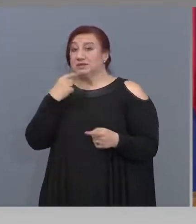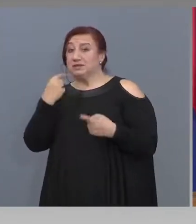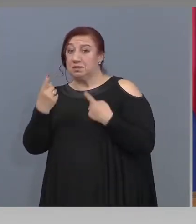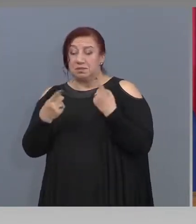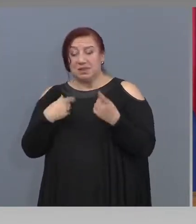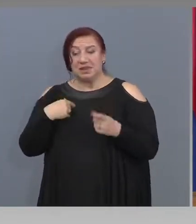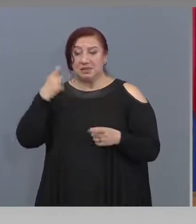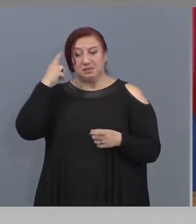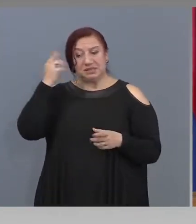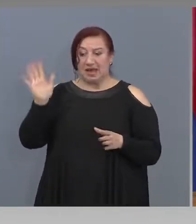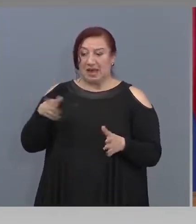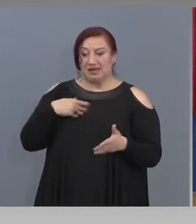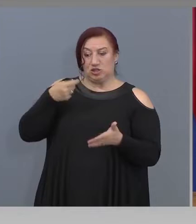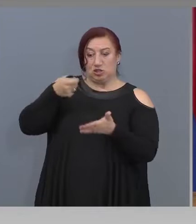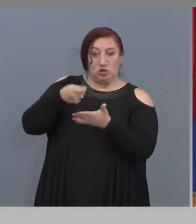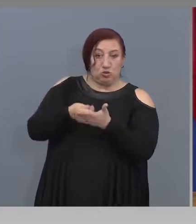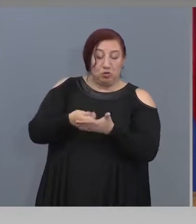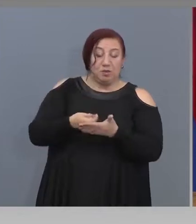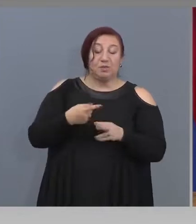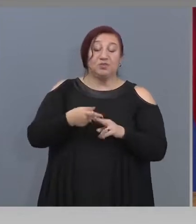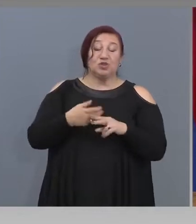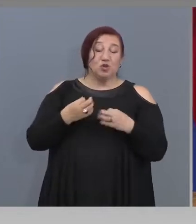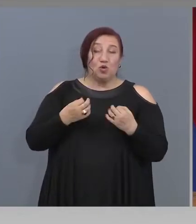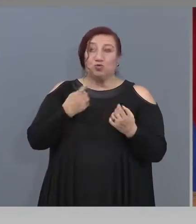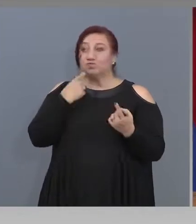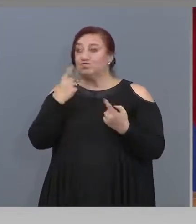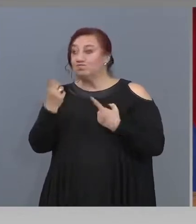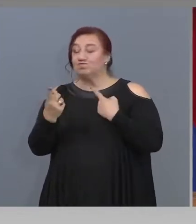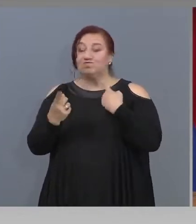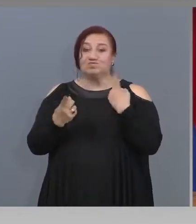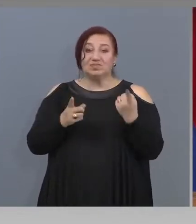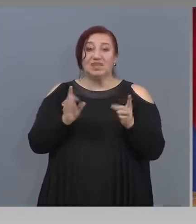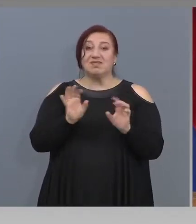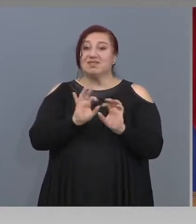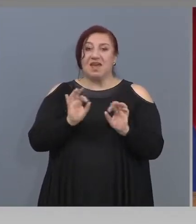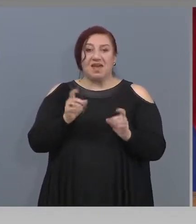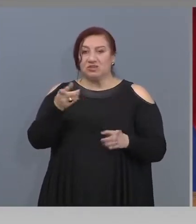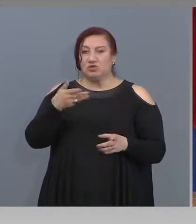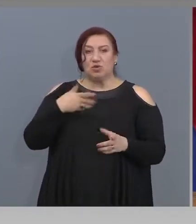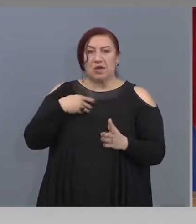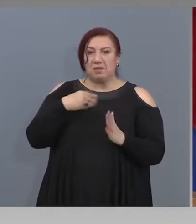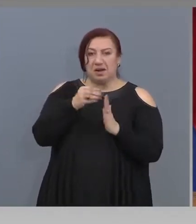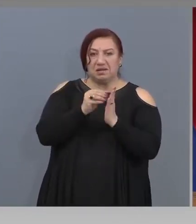има термокамери, обече не е ясна ефикасността.